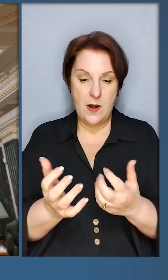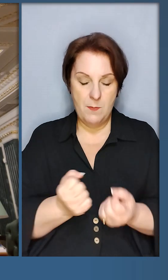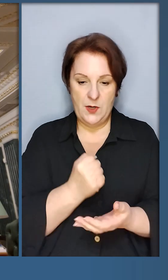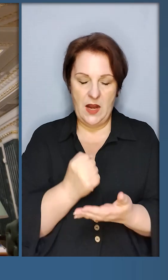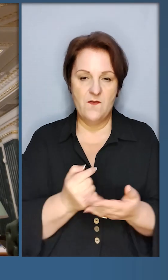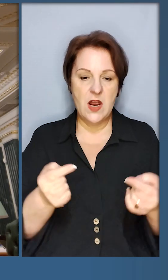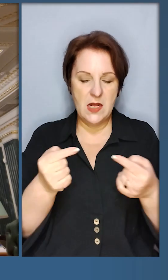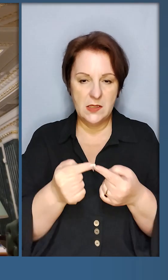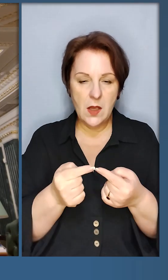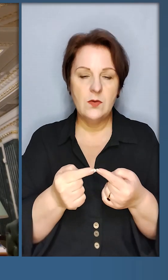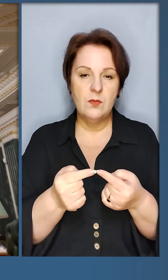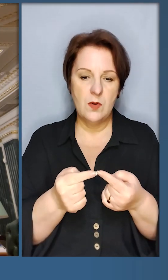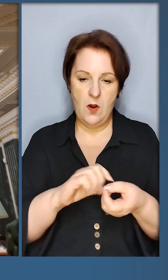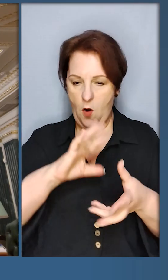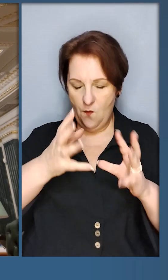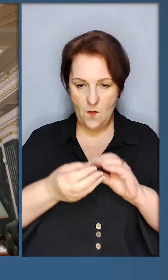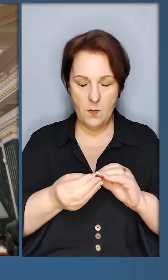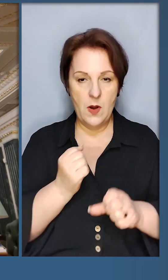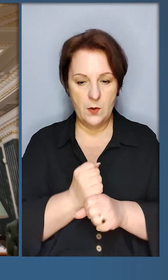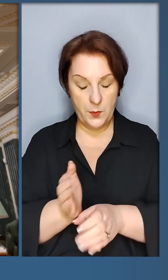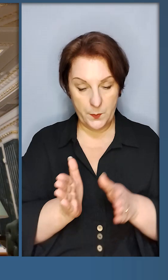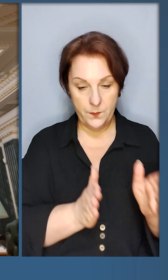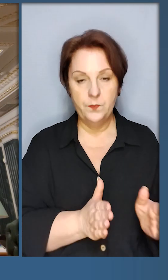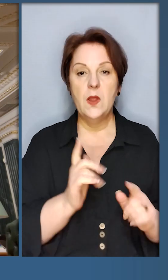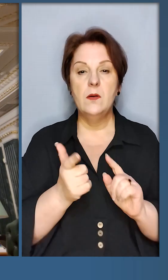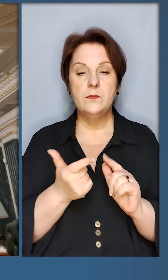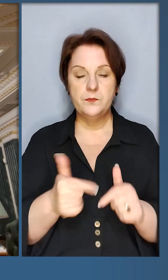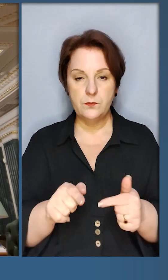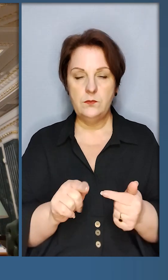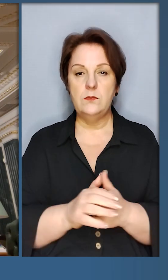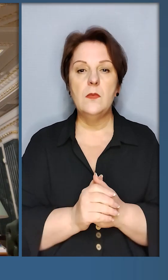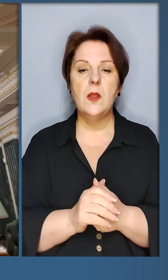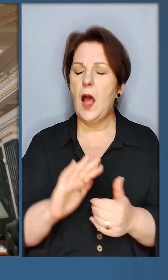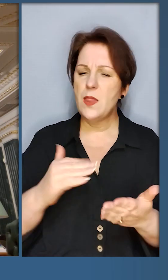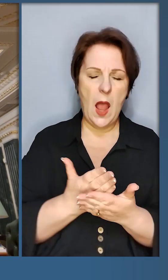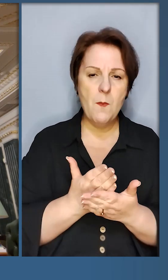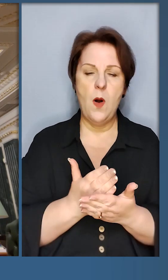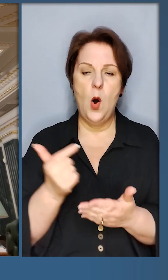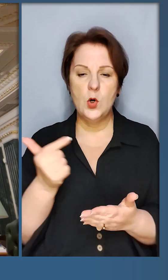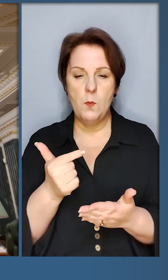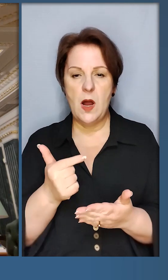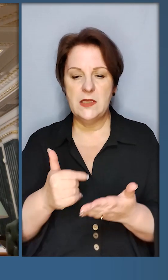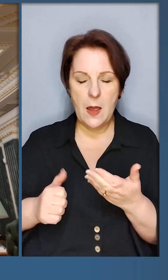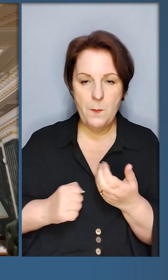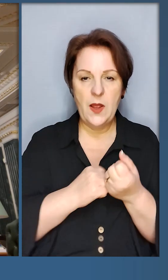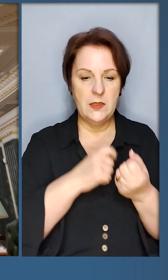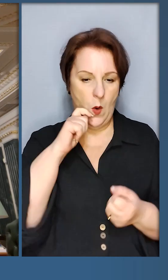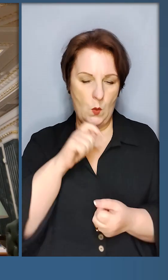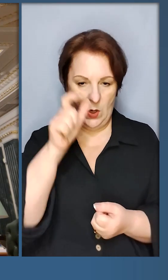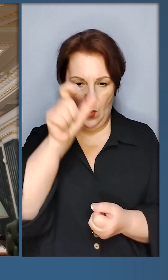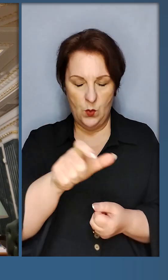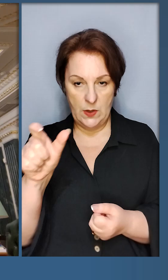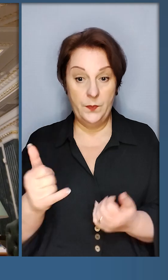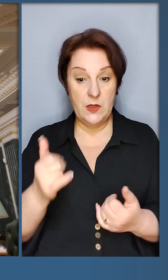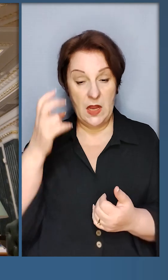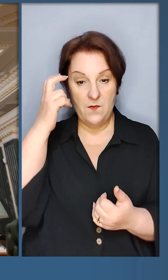вже прийняли відповідні формати роботи. Ще одне, щодо неполітичної громадської підтримки України і українців.